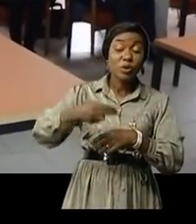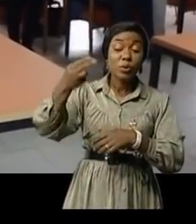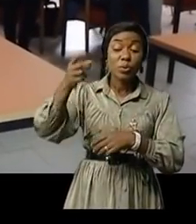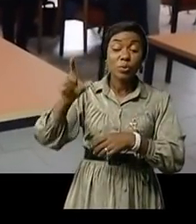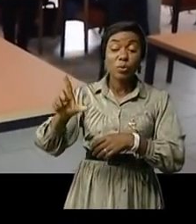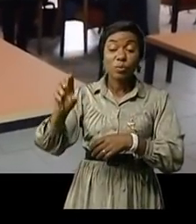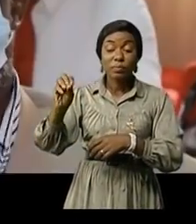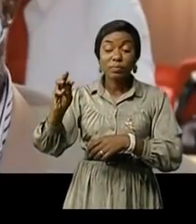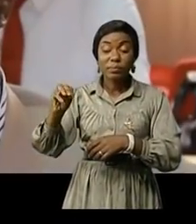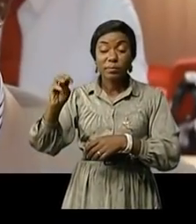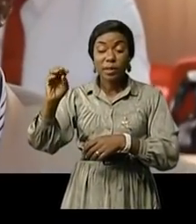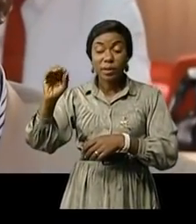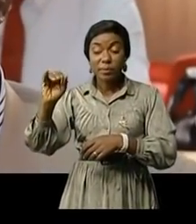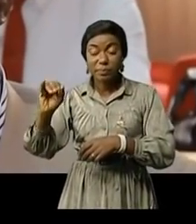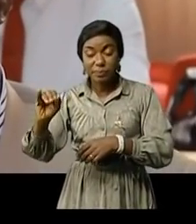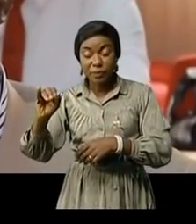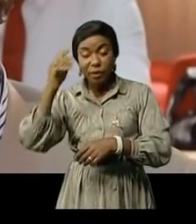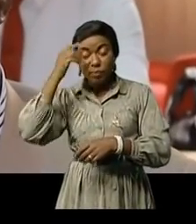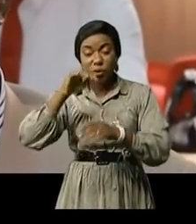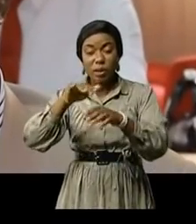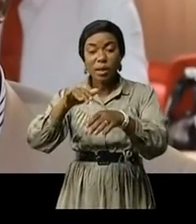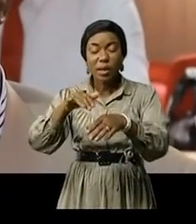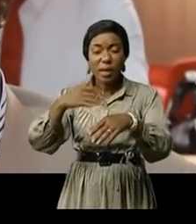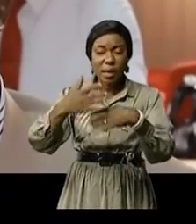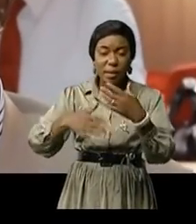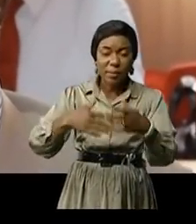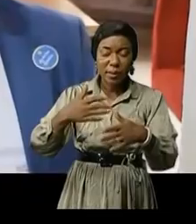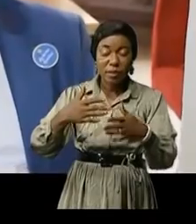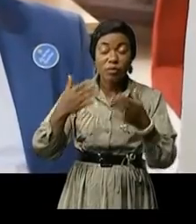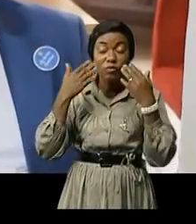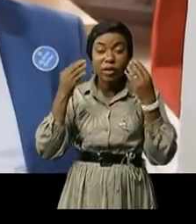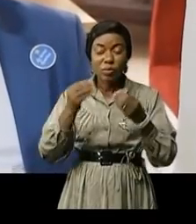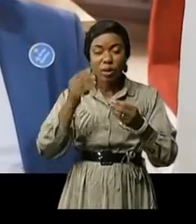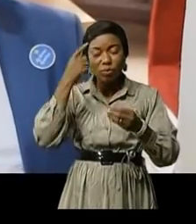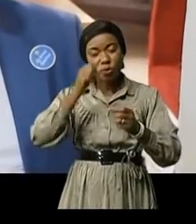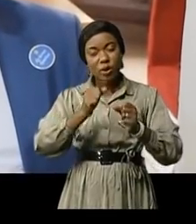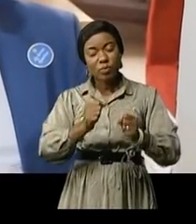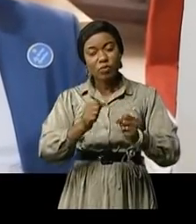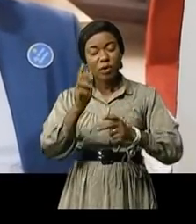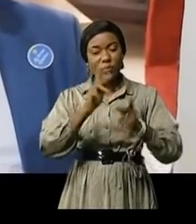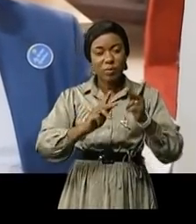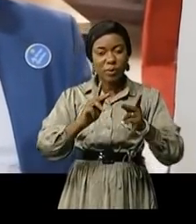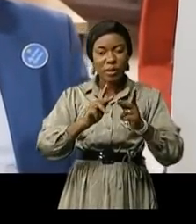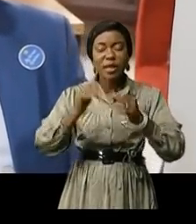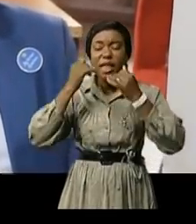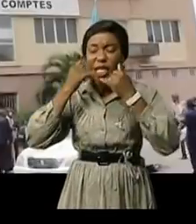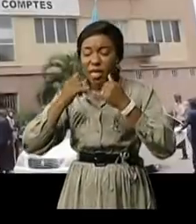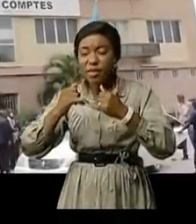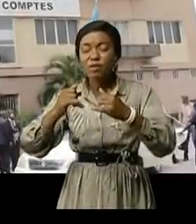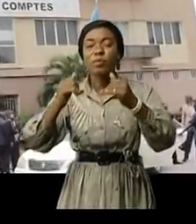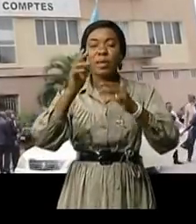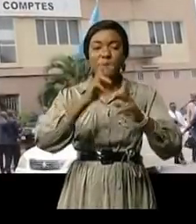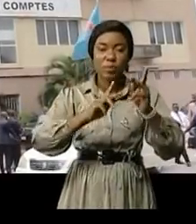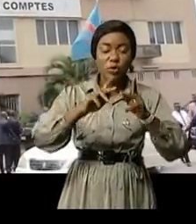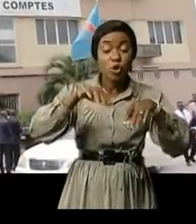pour appliquer son programme d'action Cela montre la nécessité pour les pouvoirs publics d'informer la population sur la